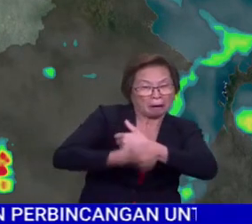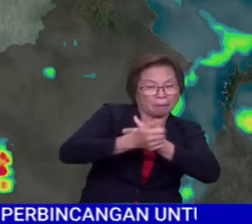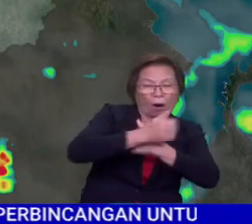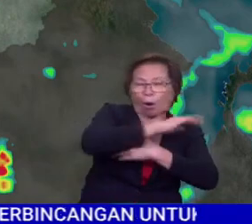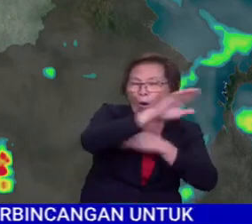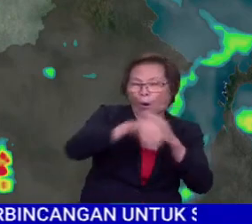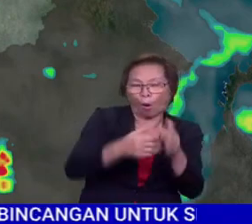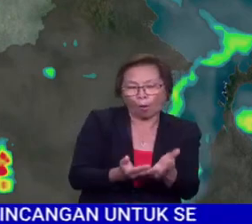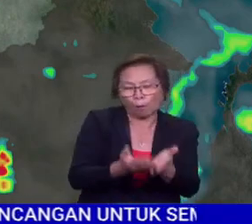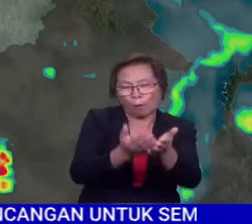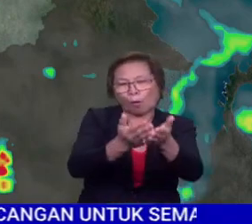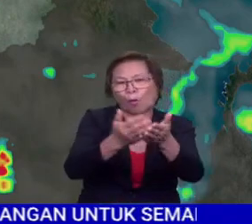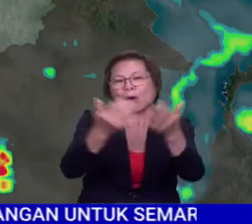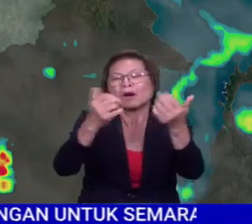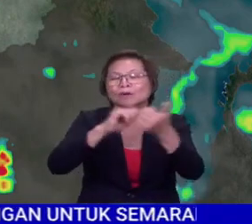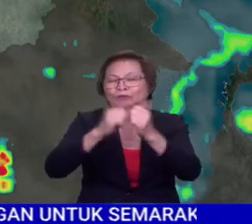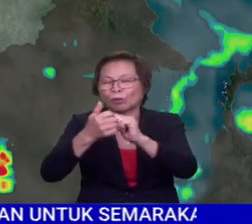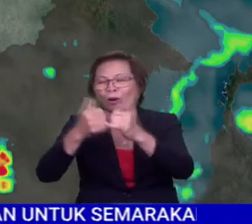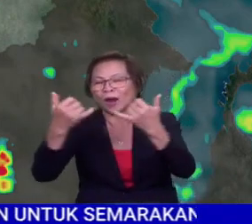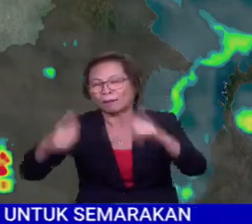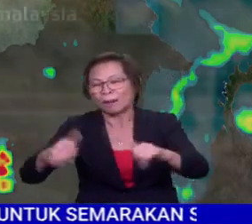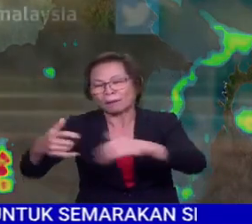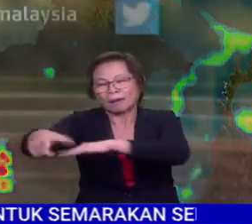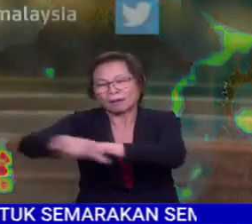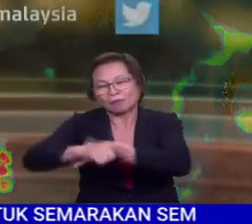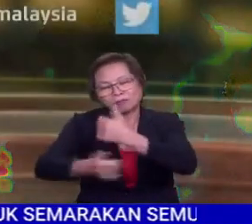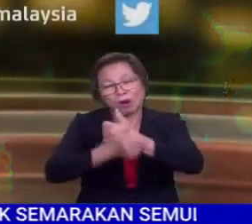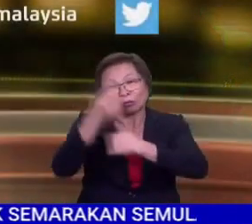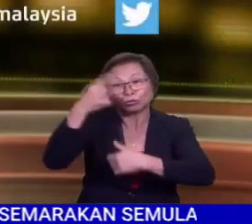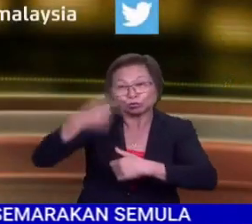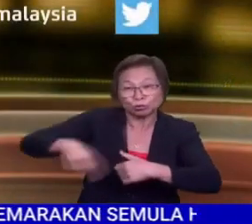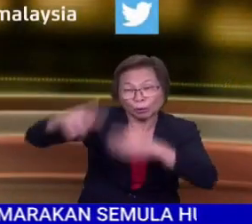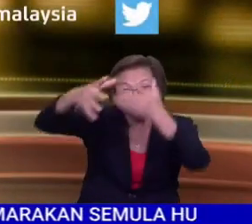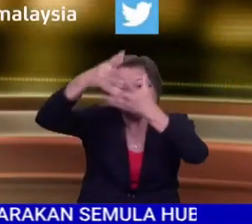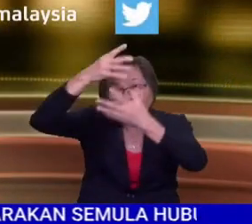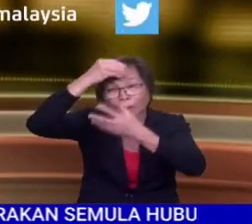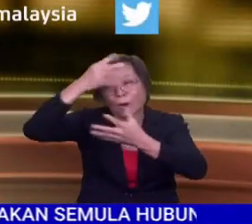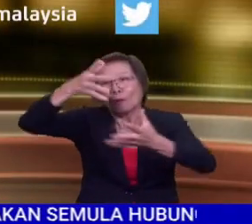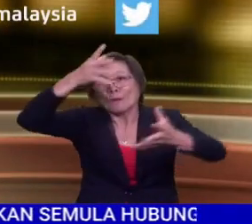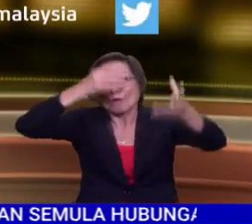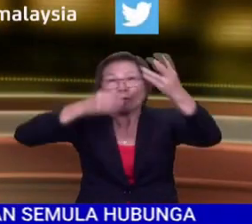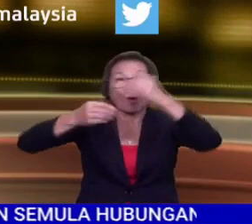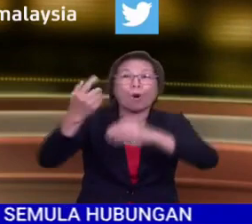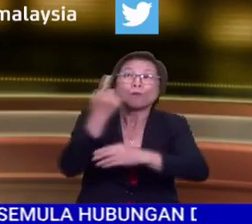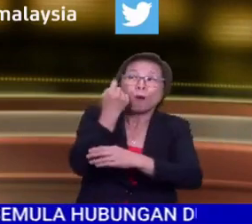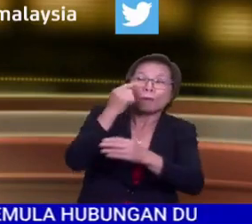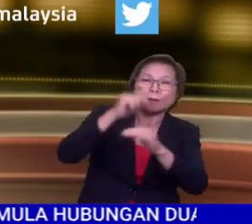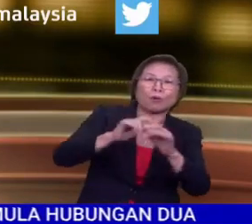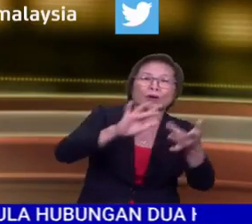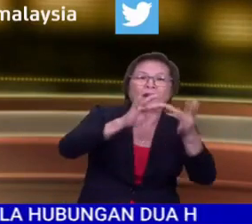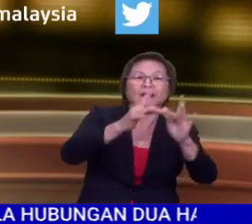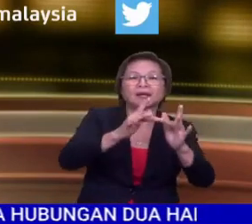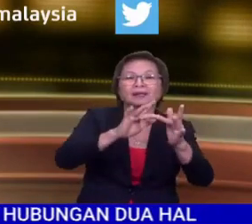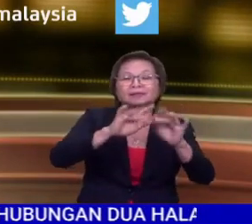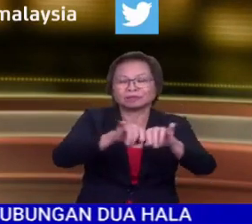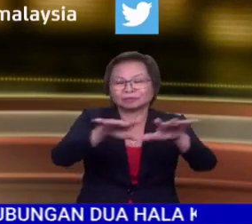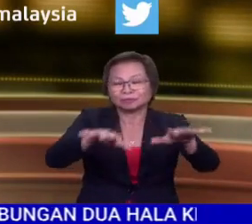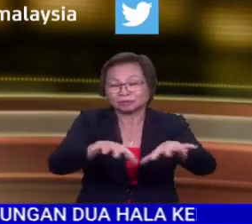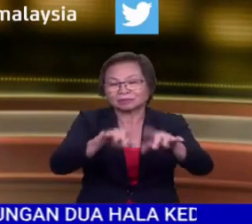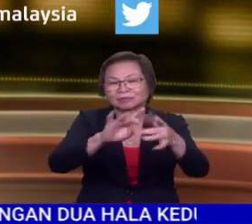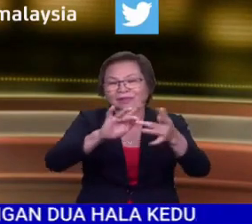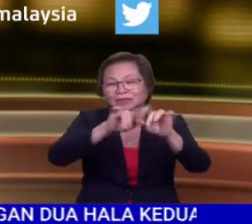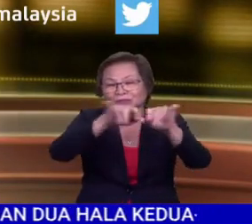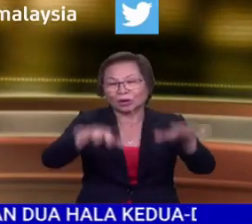kepada bok-bok kecil serta sukar dan rakyat selaut. Dan bagi anda, untuk mendapatkan informasi yang lebih terkini, anda boleh layari laman sesawang kami